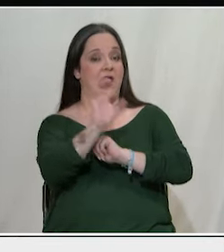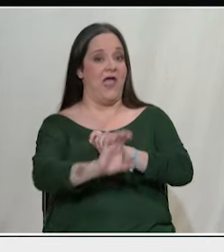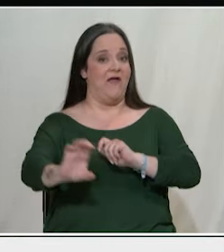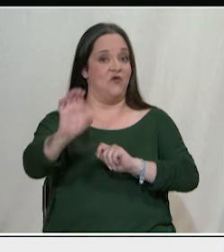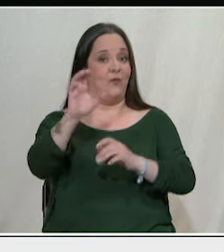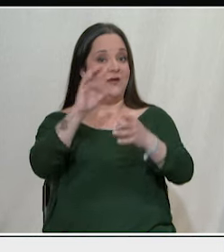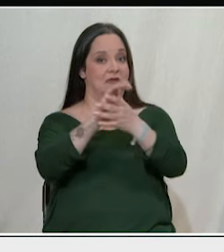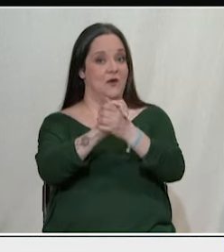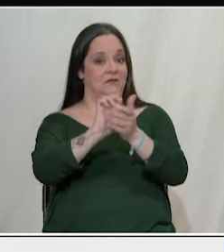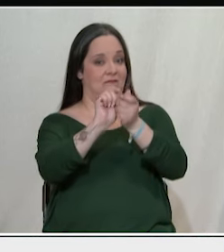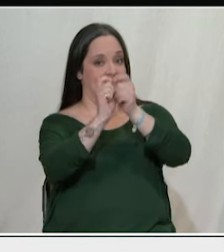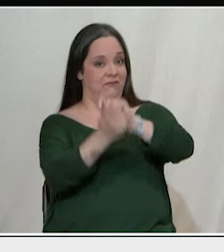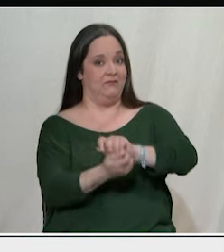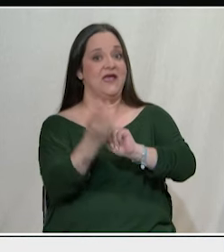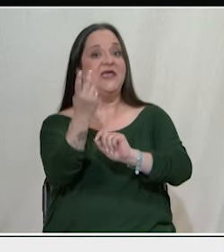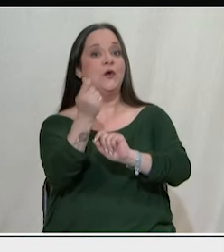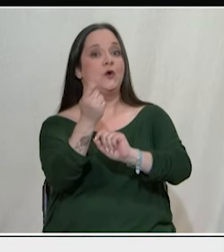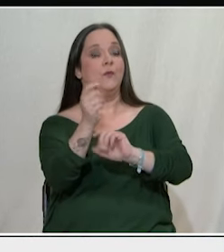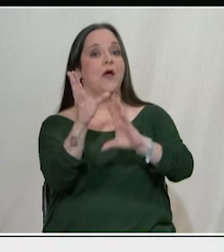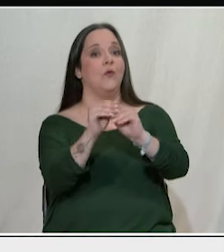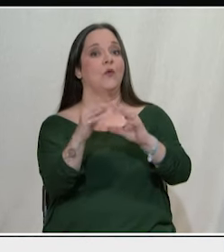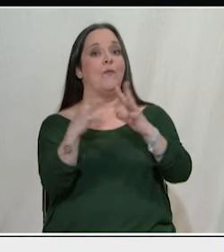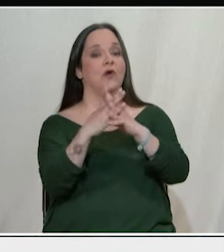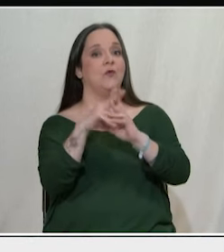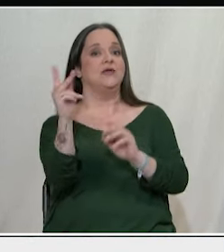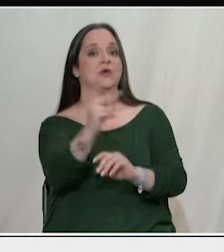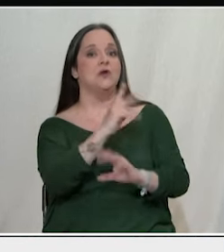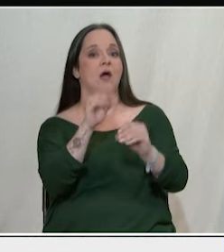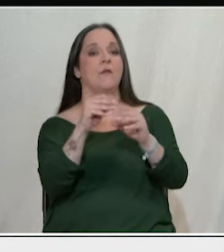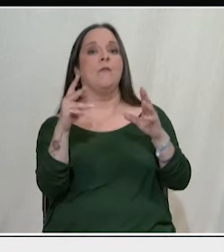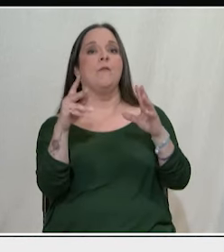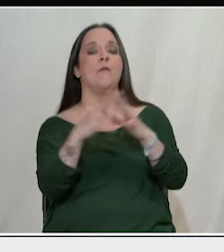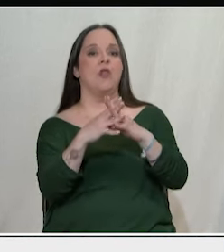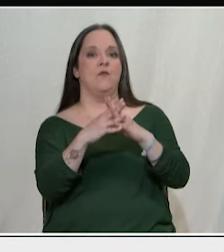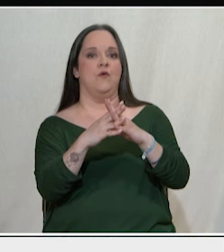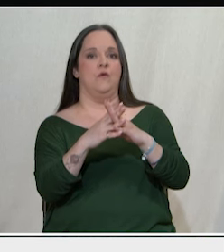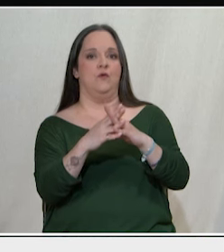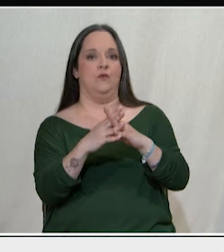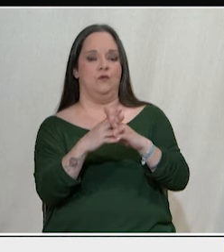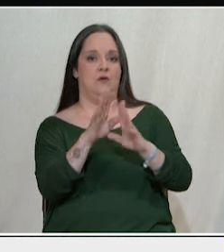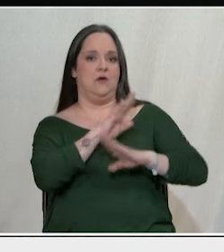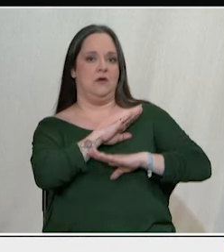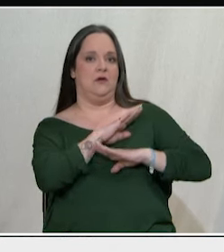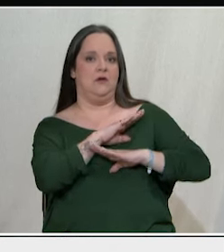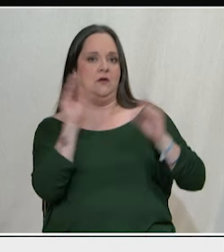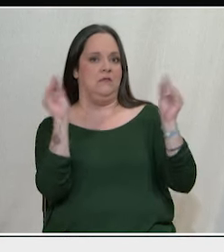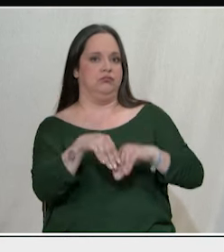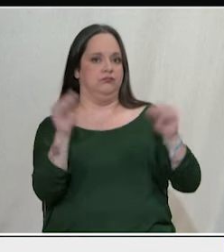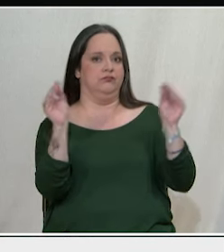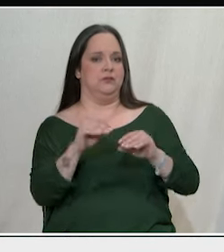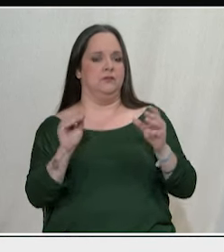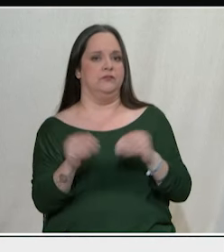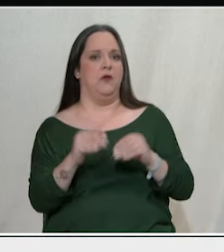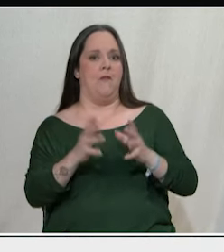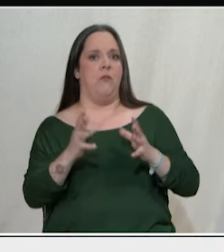Ένωση σε μία οικονομία πολέμου και σε μία κοινωνία πολέμου. Οι εξοπλισμοί αυξανόνται διάρκως.